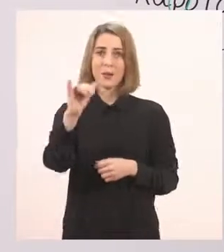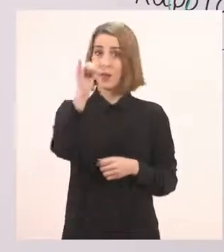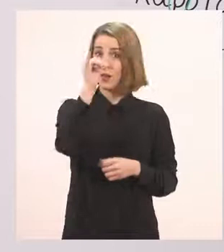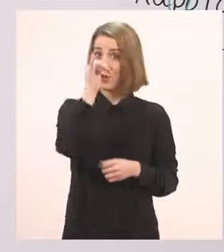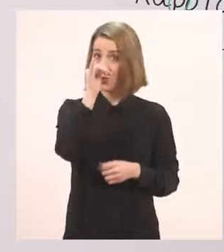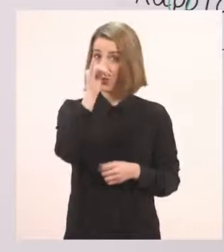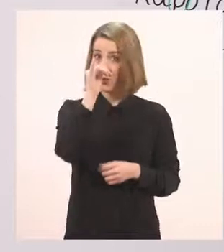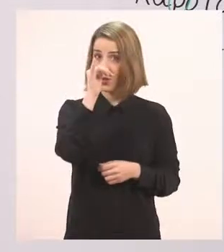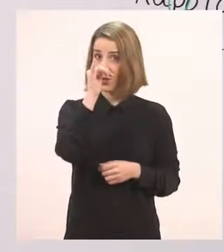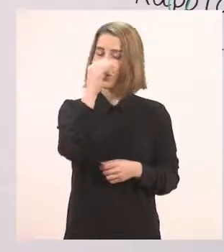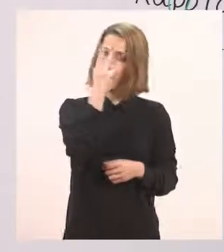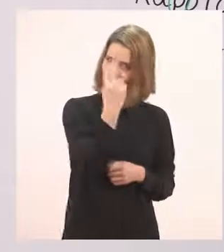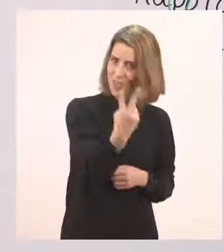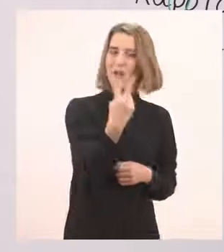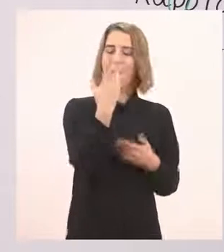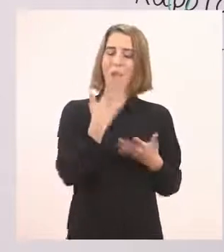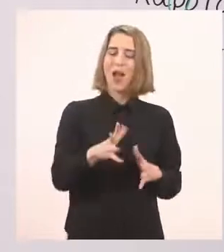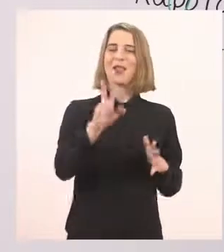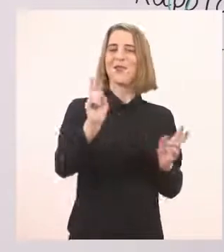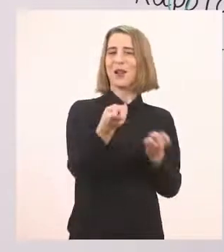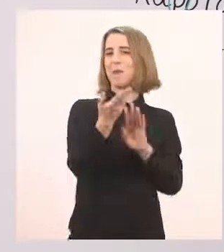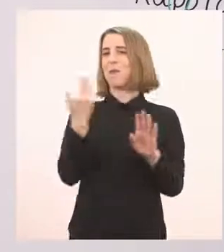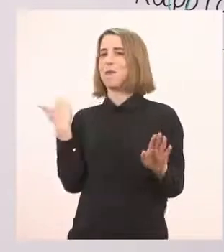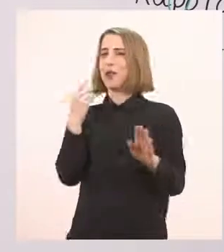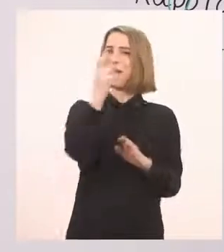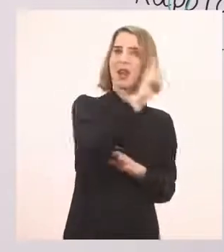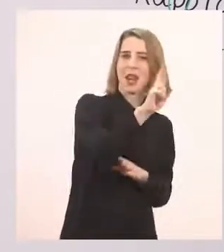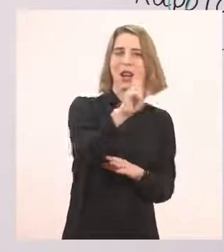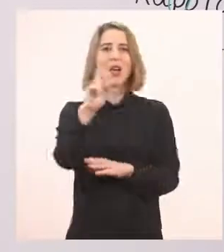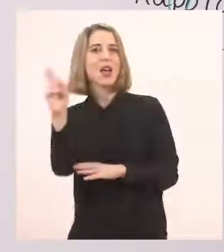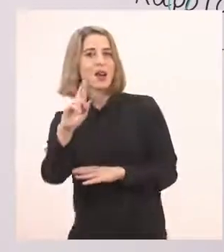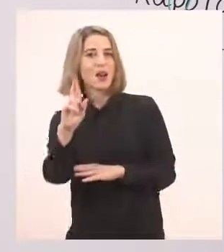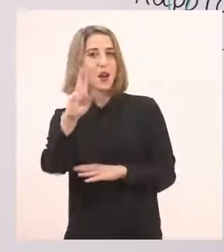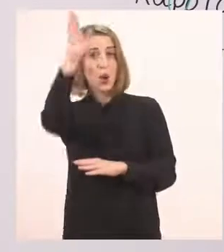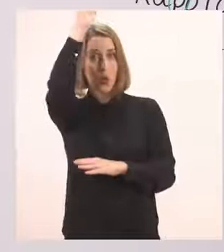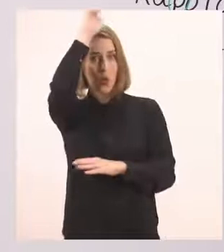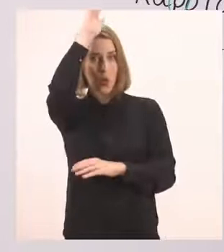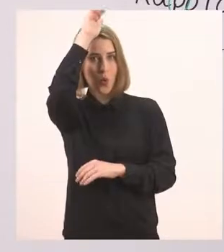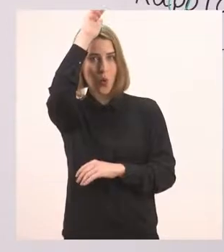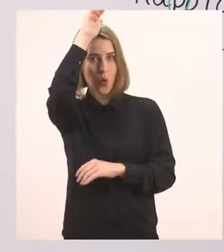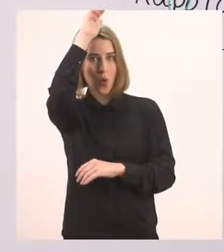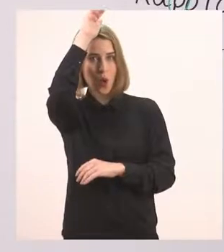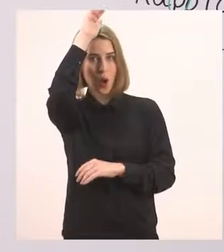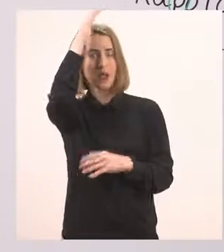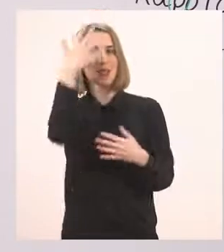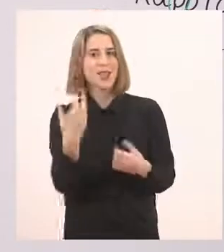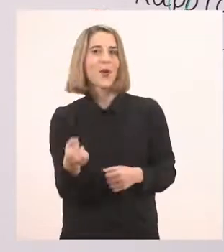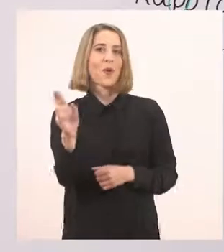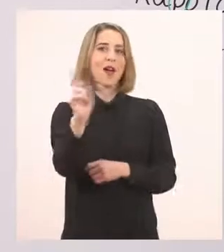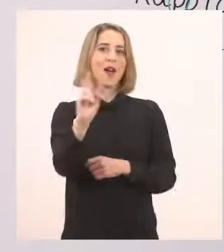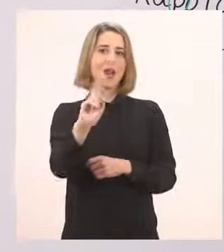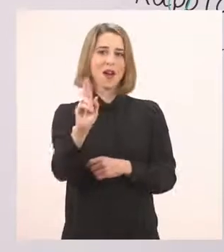Ρινόκερος. Δύο. Το είχαμε βρει και πριν στις λεξούλες που είπαμε. Και κόκορας. Εδώ έχουμε ένα ρ.